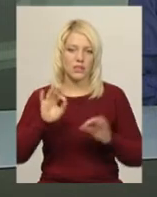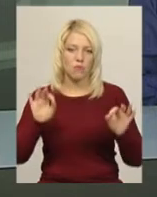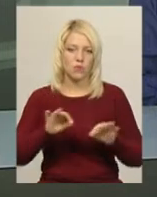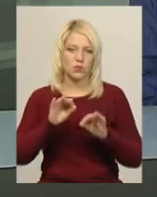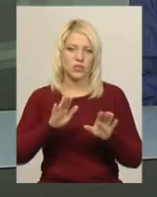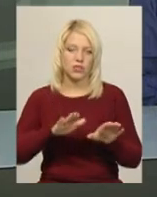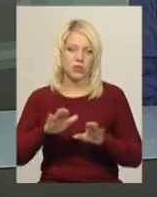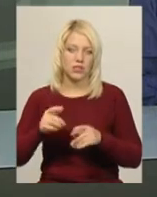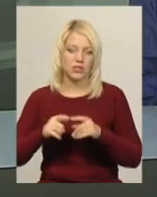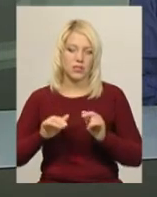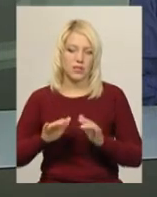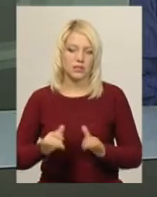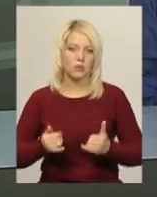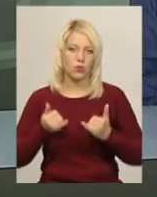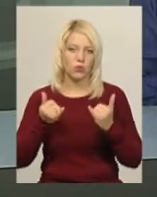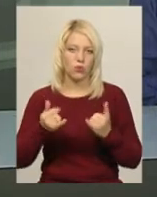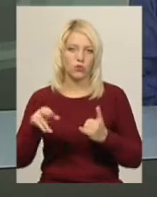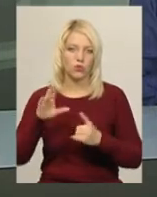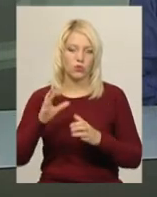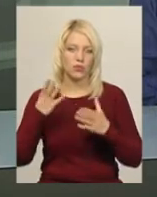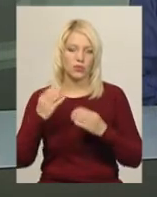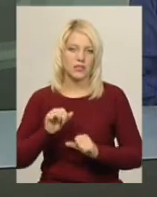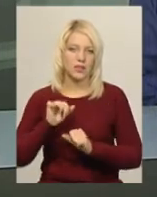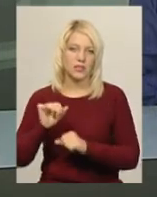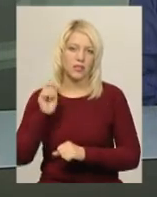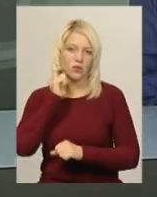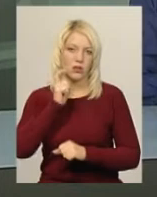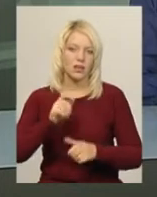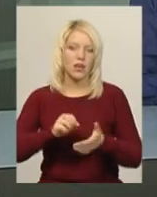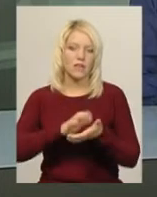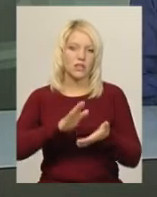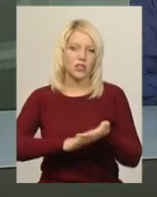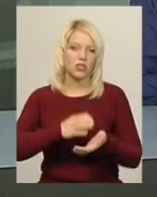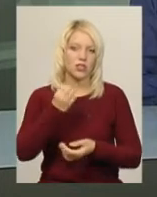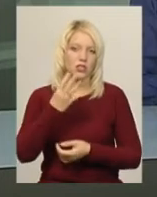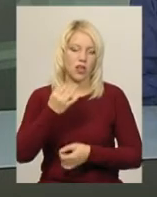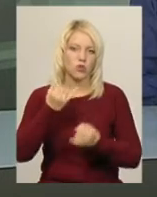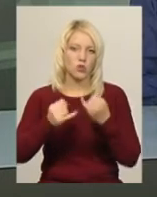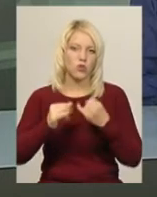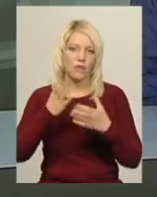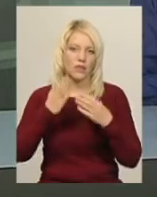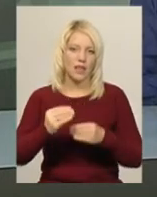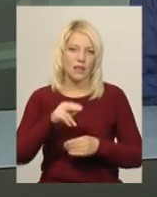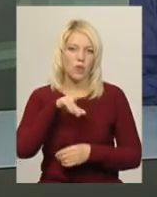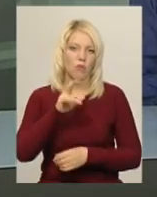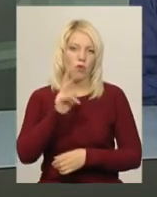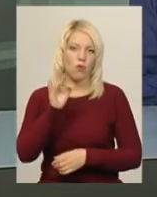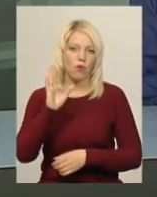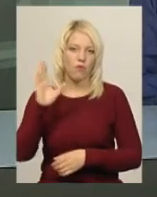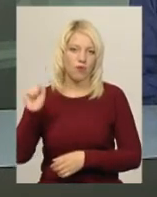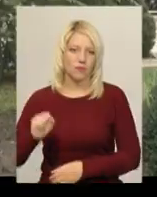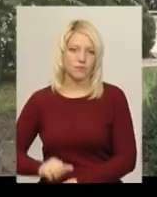Захід приурочений до Дня захисника України, який, нагадаю, визначають 14 жовтня, у День покрови Пресвятої Богородиці.